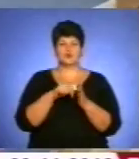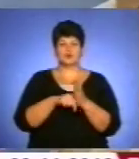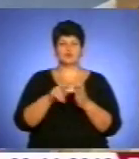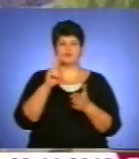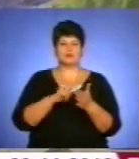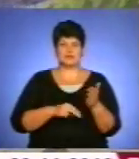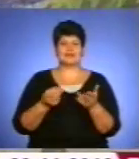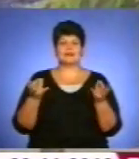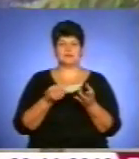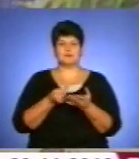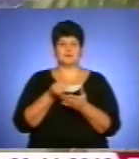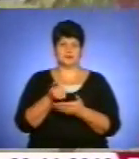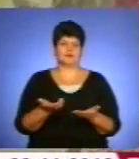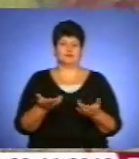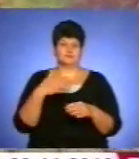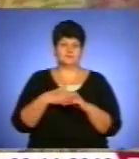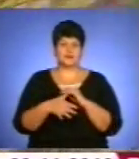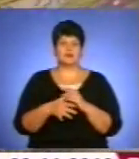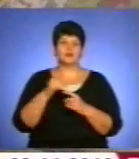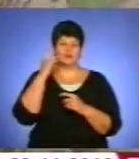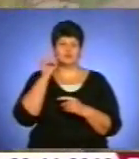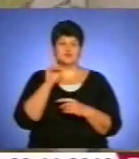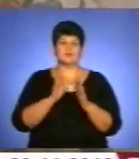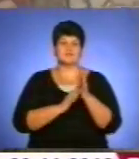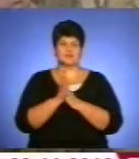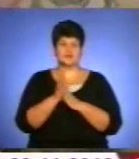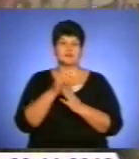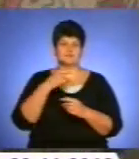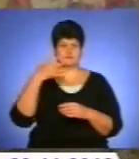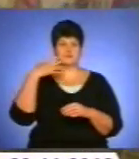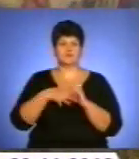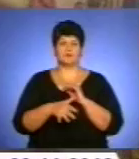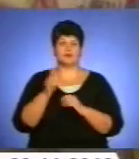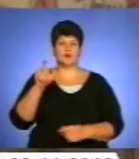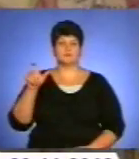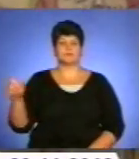те, що сплачувати їх важливо. Сподіваємося, що вони виростуть свідомими громадянами.